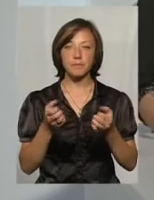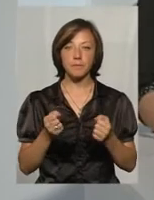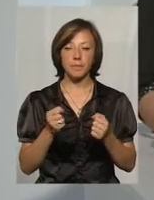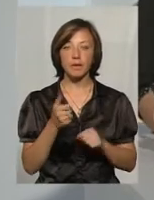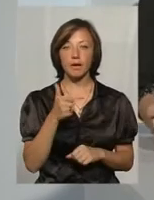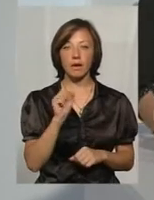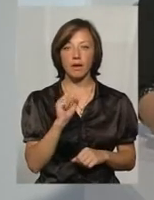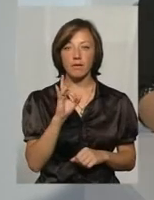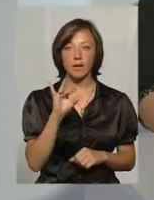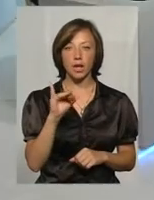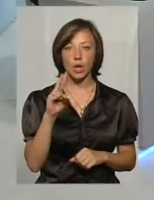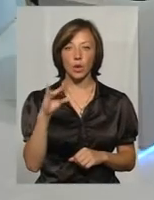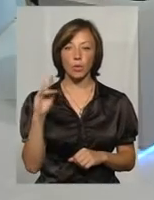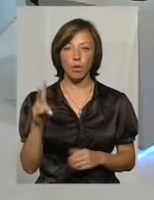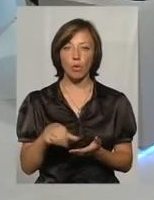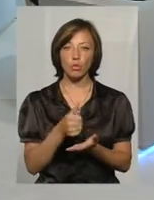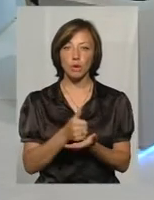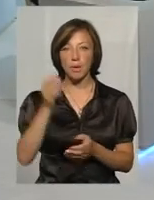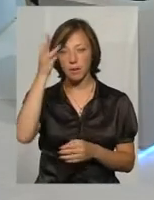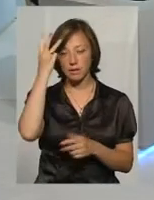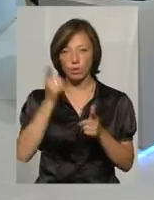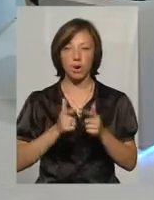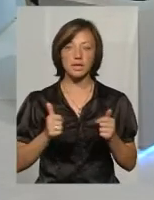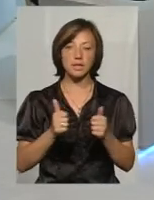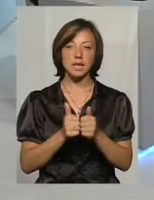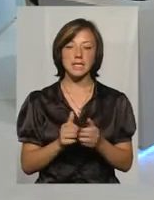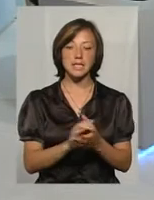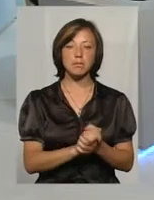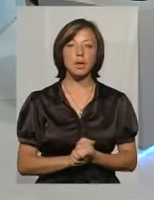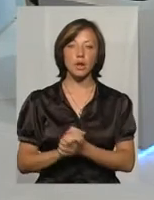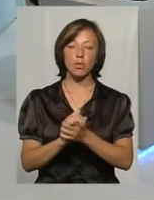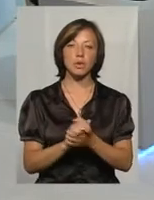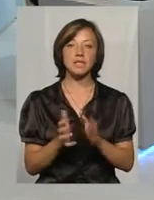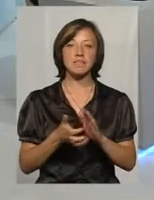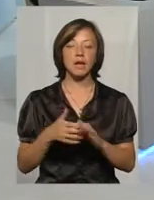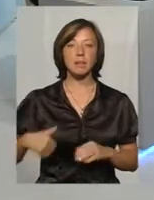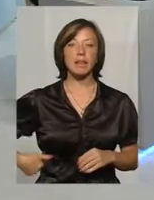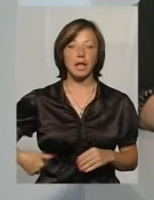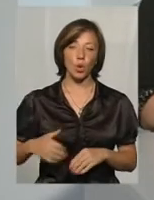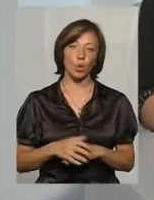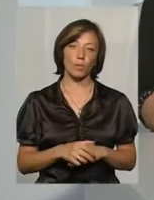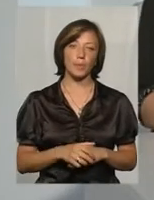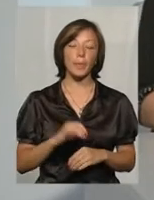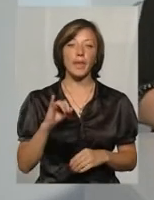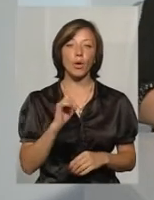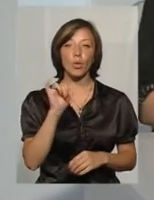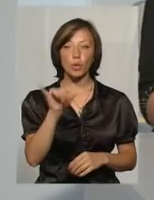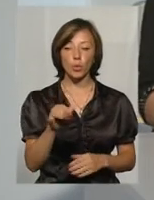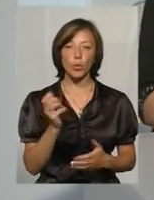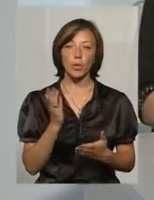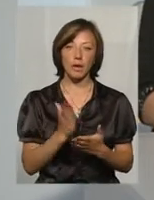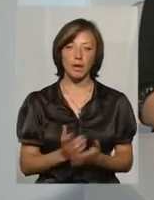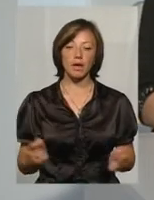Гаврилюка. Він очолює Хмельницьку організацію спільноти з вадами нирок. І от в нього є